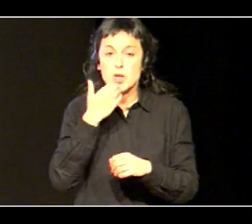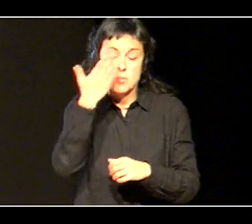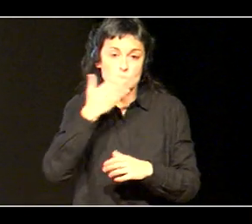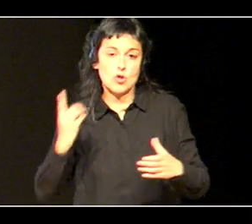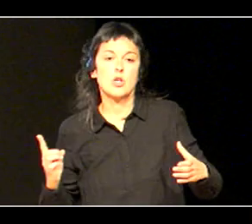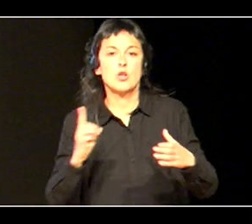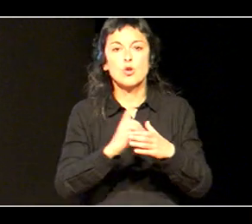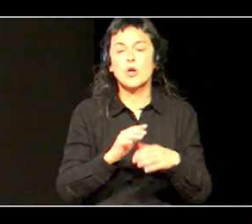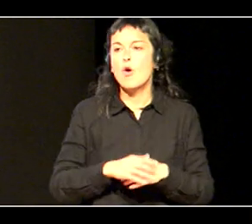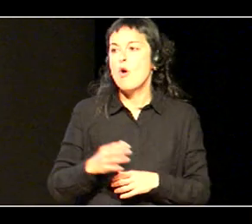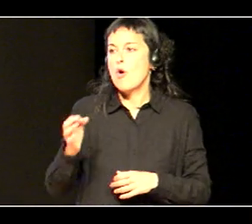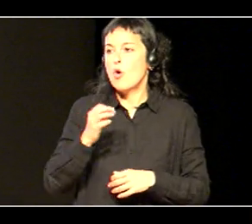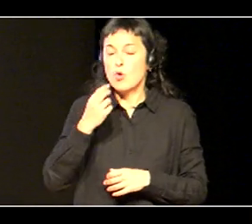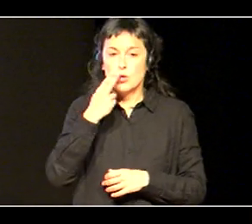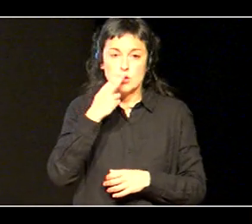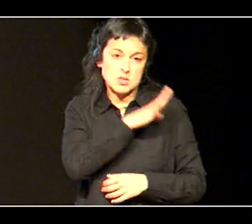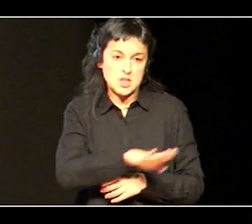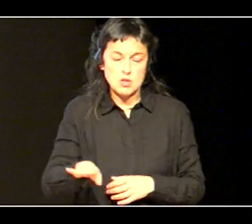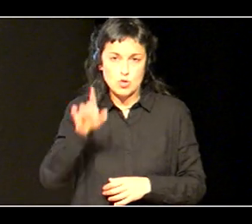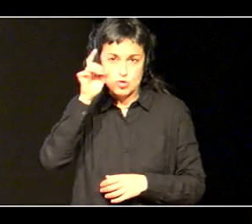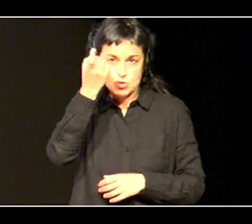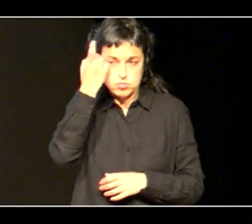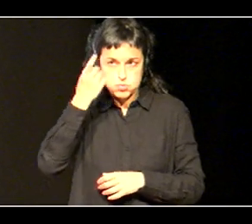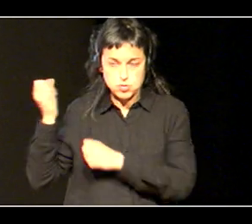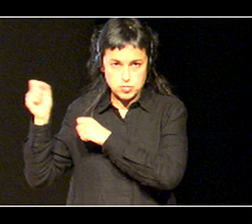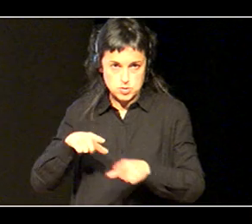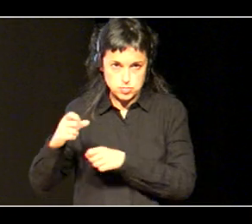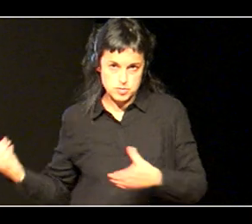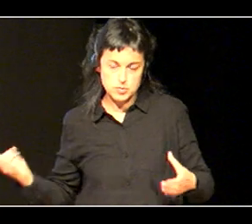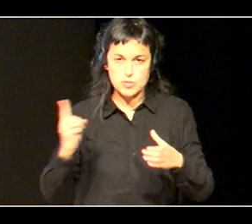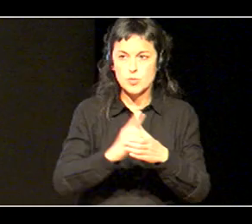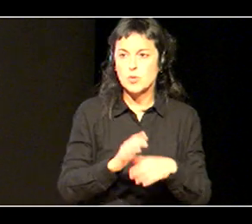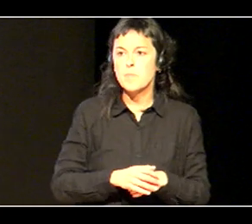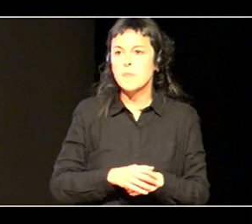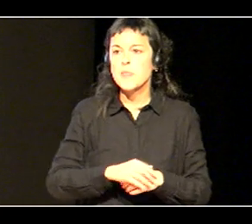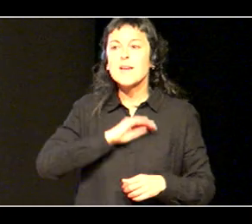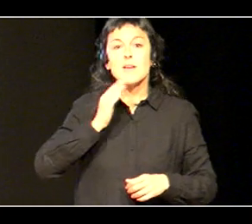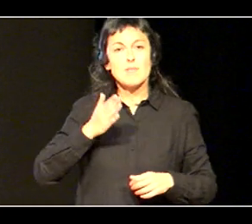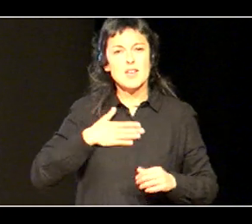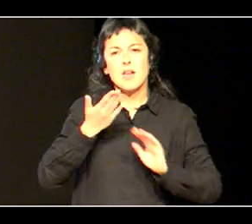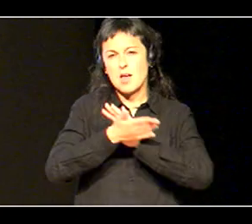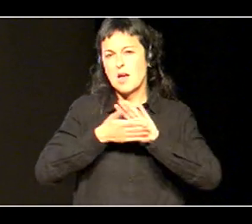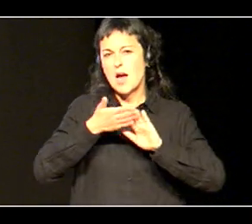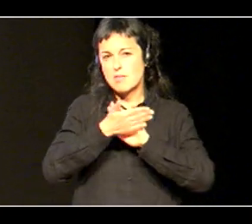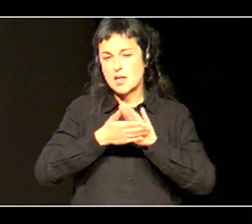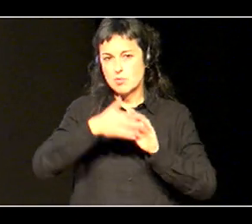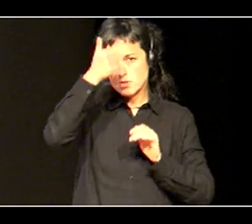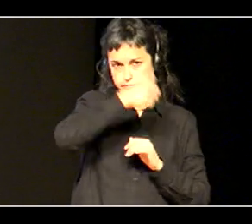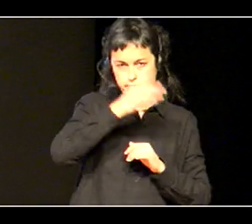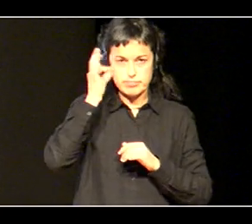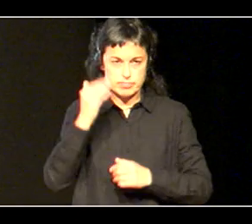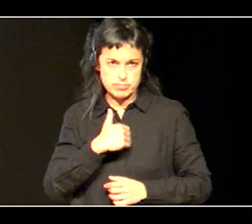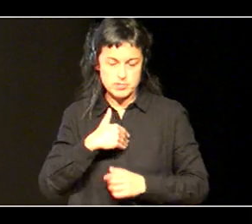ikazleetorkinen arrera, eta, bar, zanai dut, kultura arteko tasuna, biarritz egingo dugu, eskidetzaz, zanai dut,